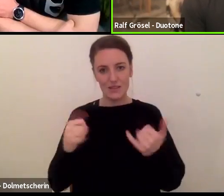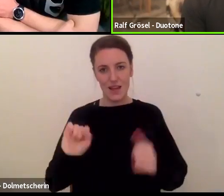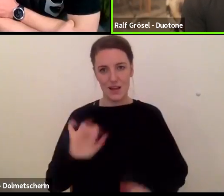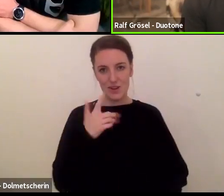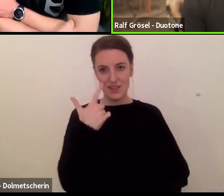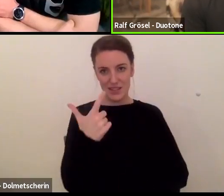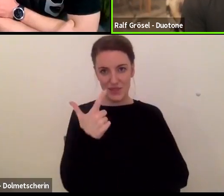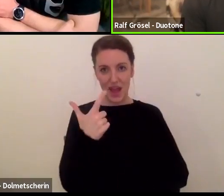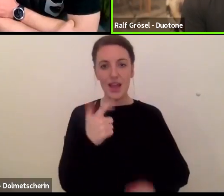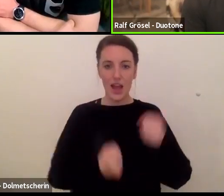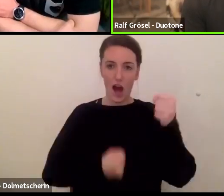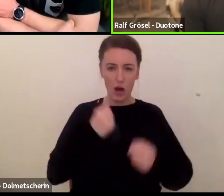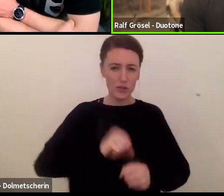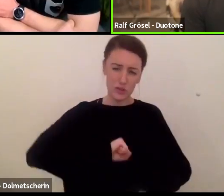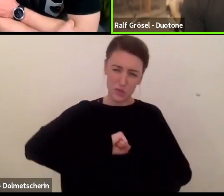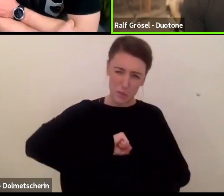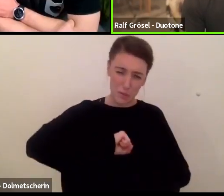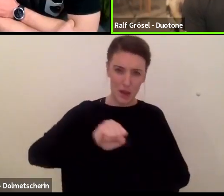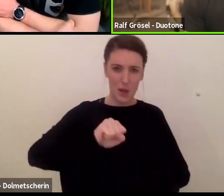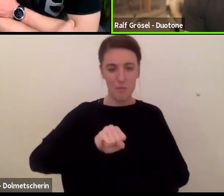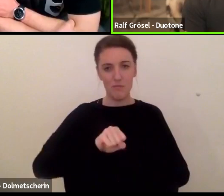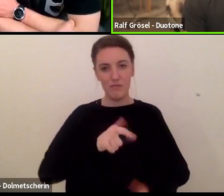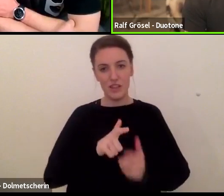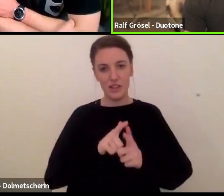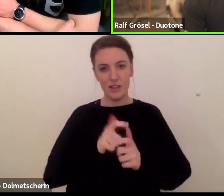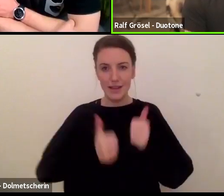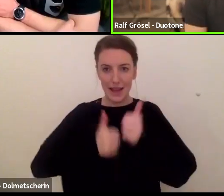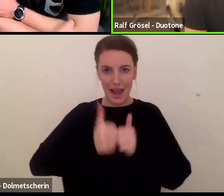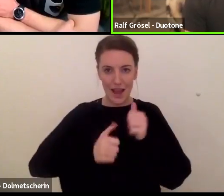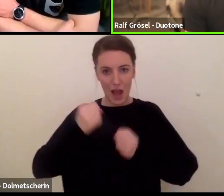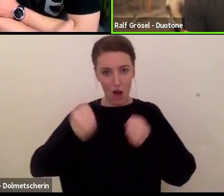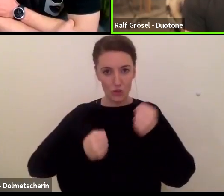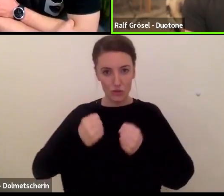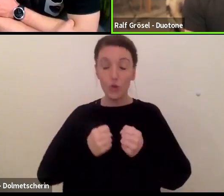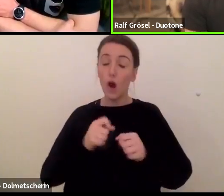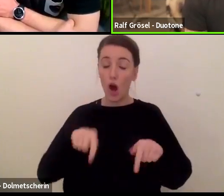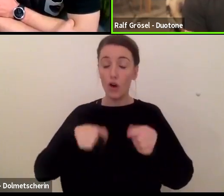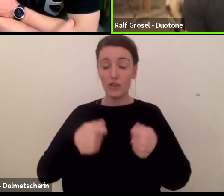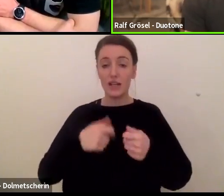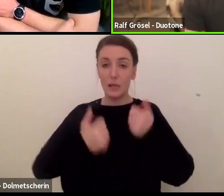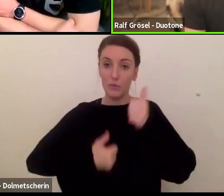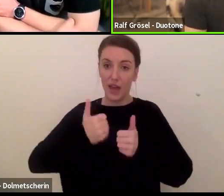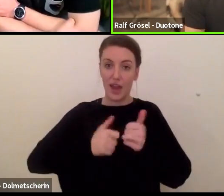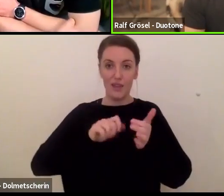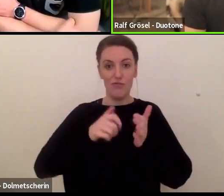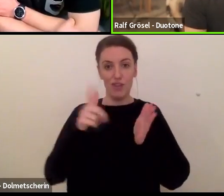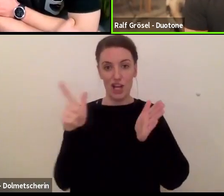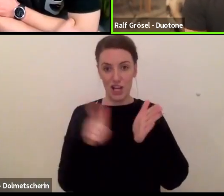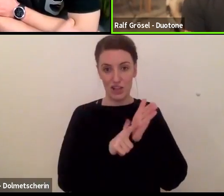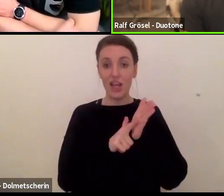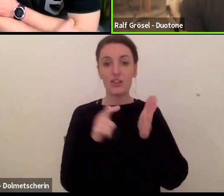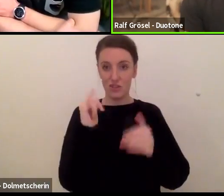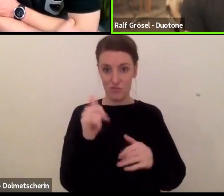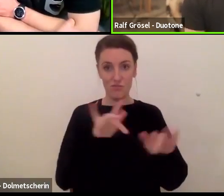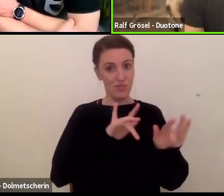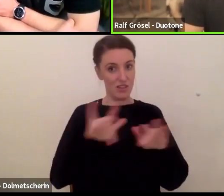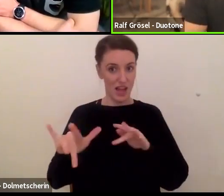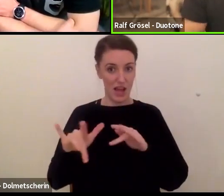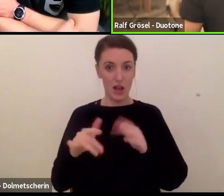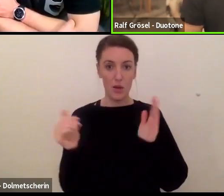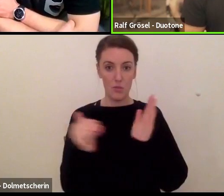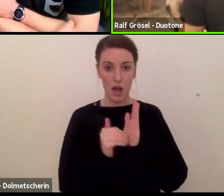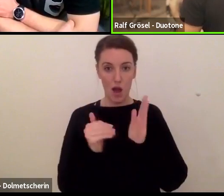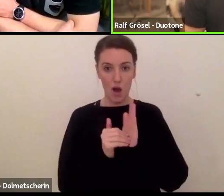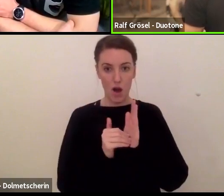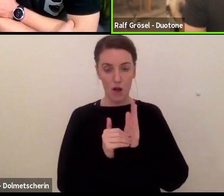die wir einsetzen und ja, also so mit Rennlizenz, genau, gibt es dann, musst du ja, musst du ja